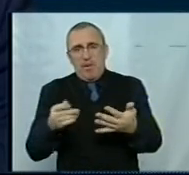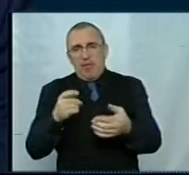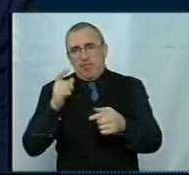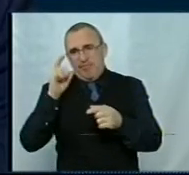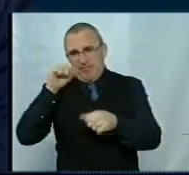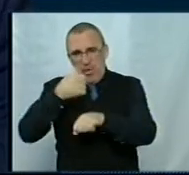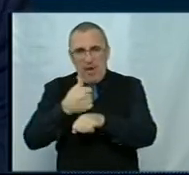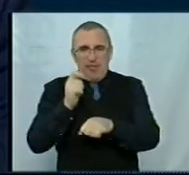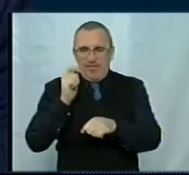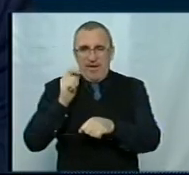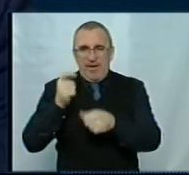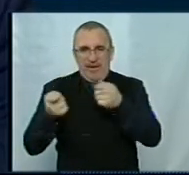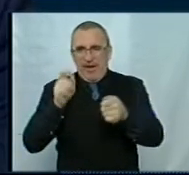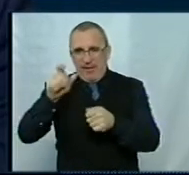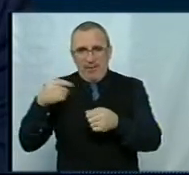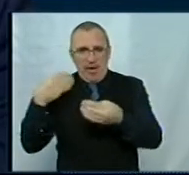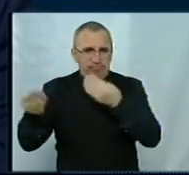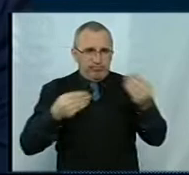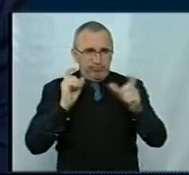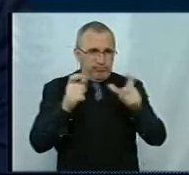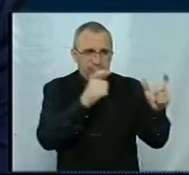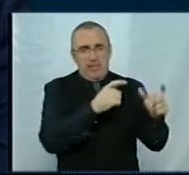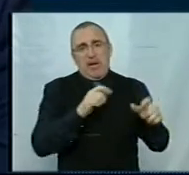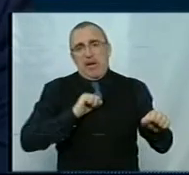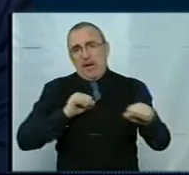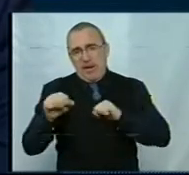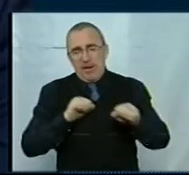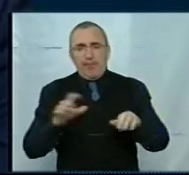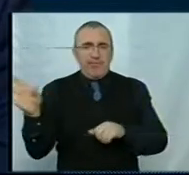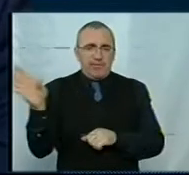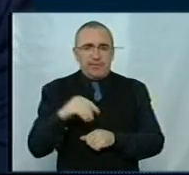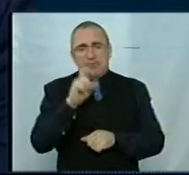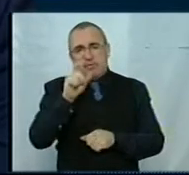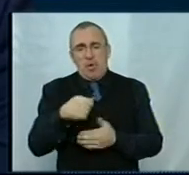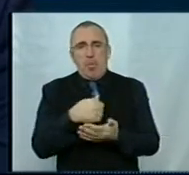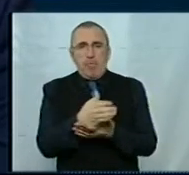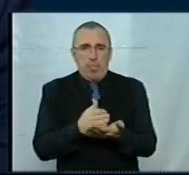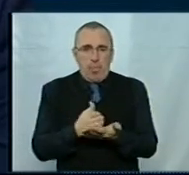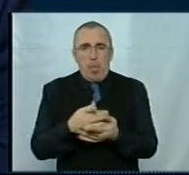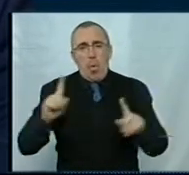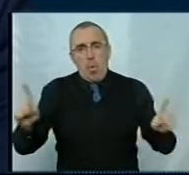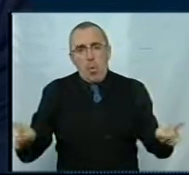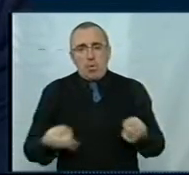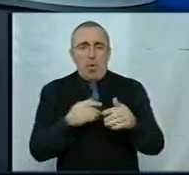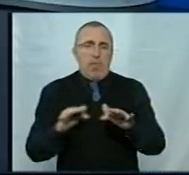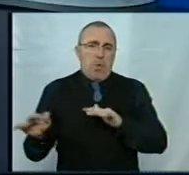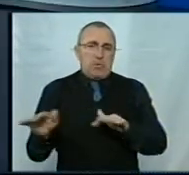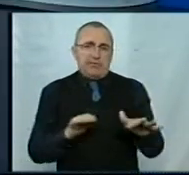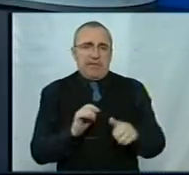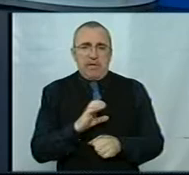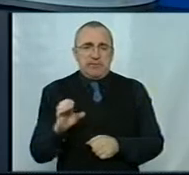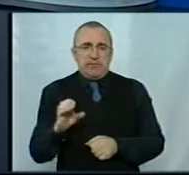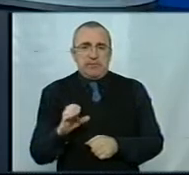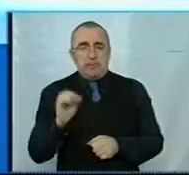і все одно цим процесом мають керувати всі задіяні особи, посадові, які організовують процес. Ми можемо сьогодні